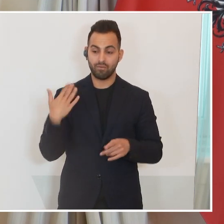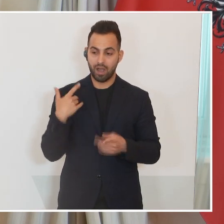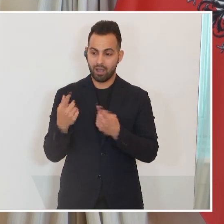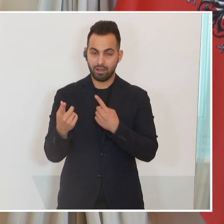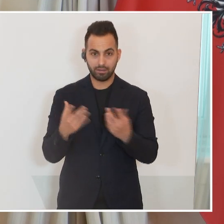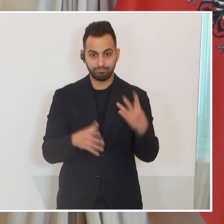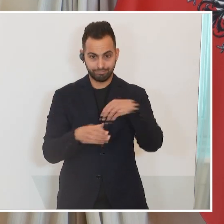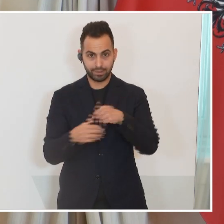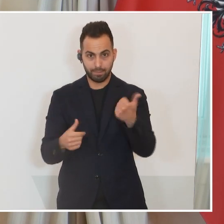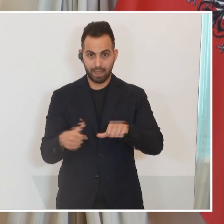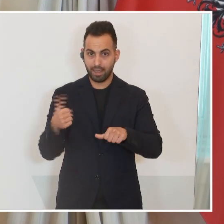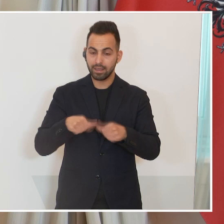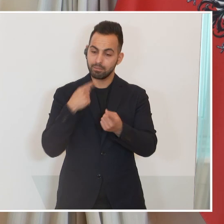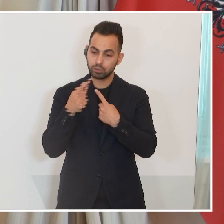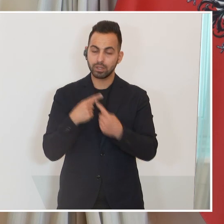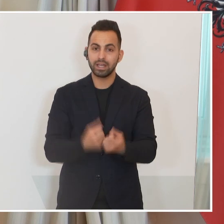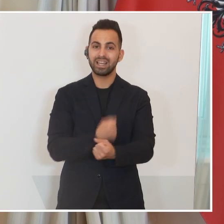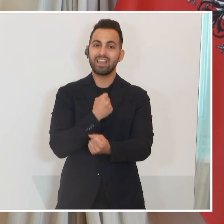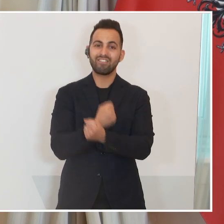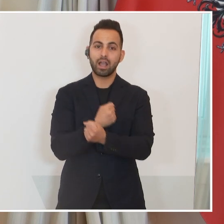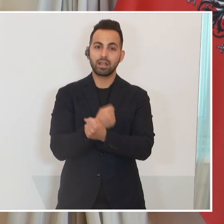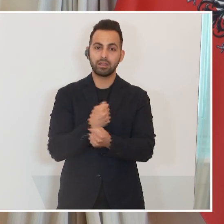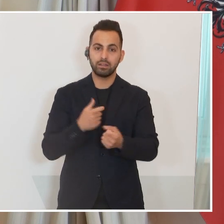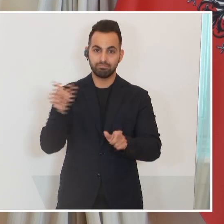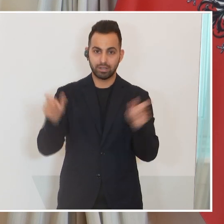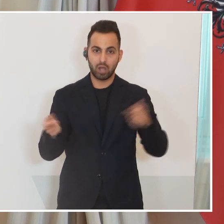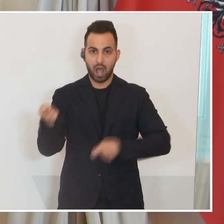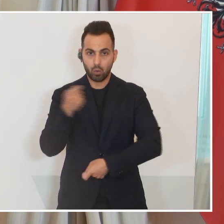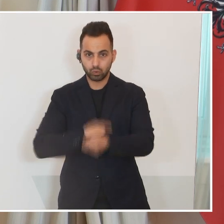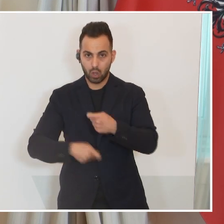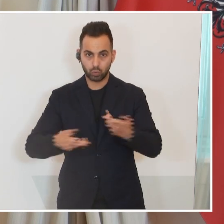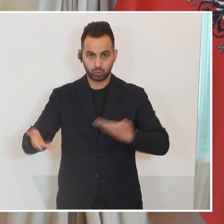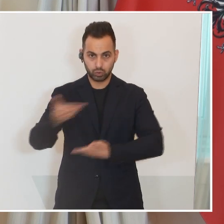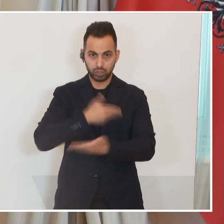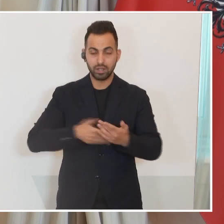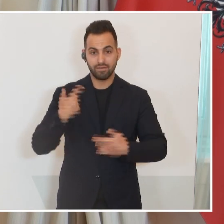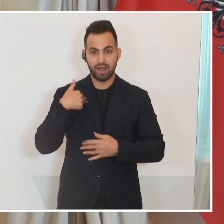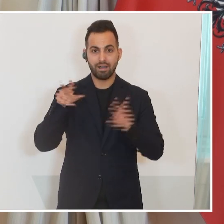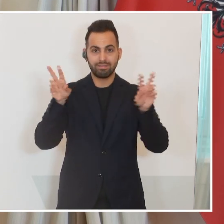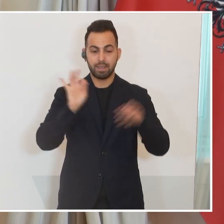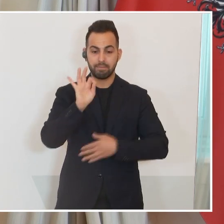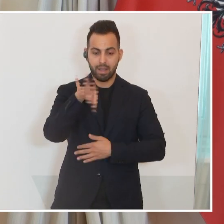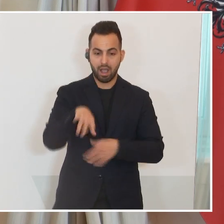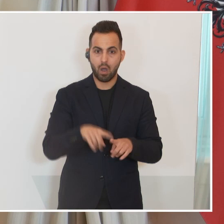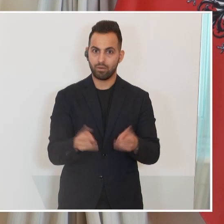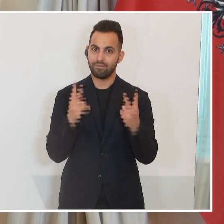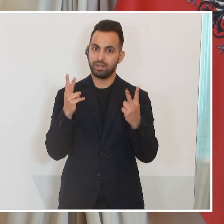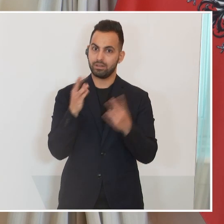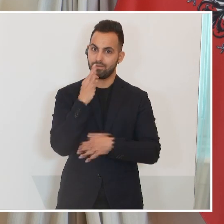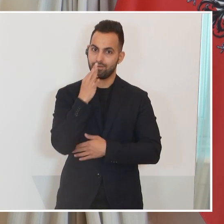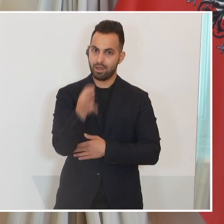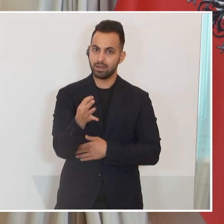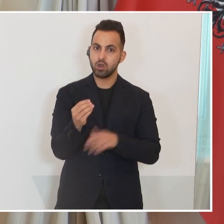Gefangenenaustausch von mir thematisiert und auch hier eine wichtige Frage, die